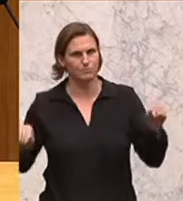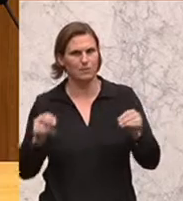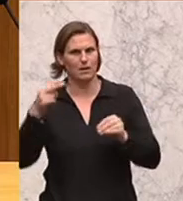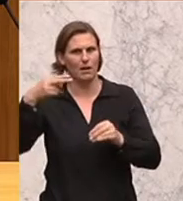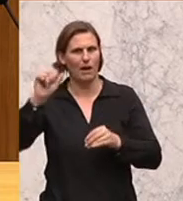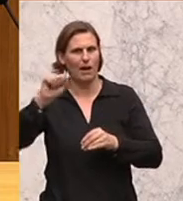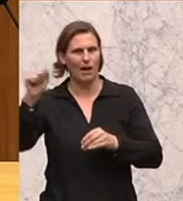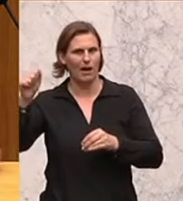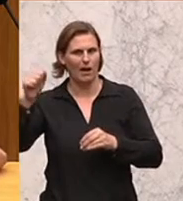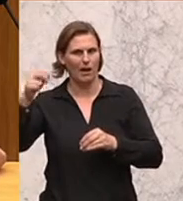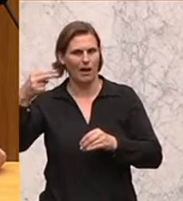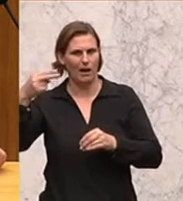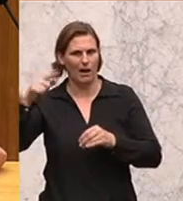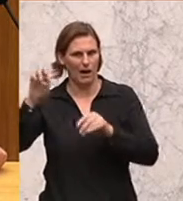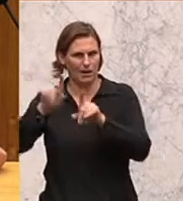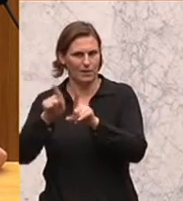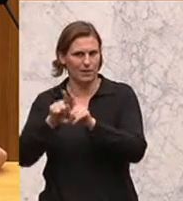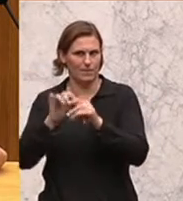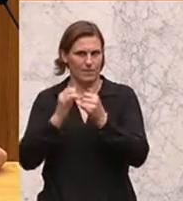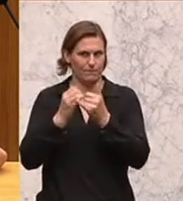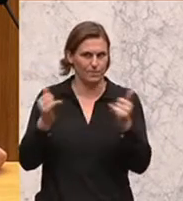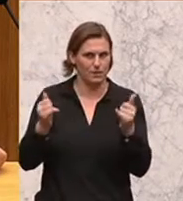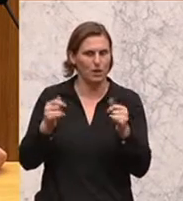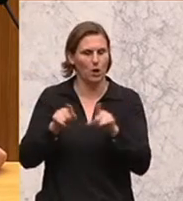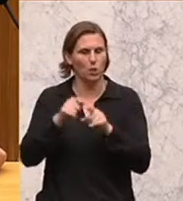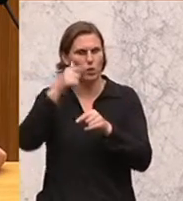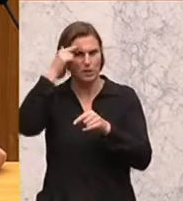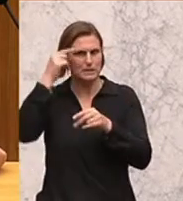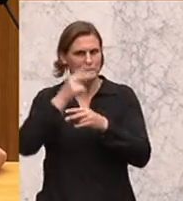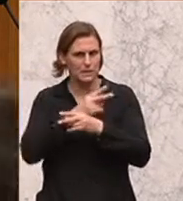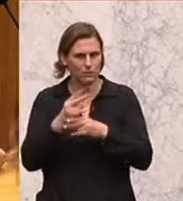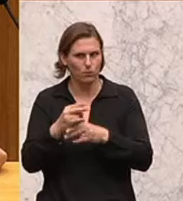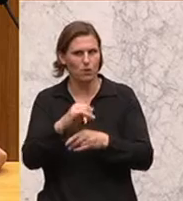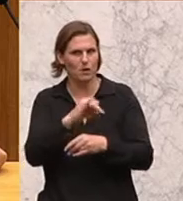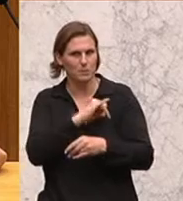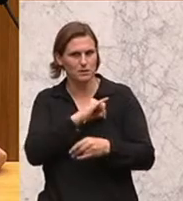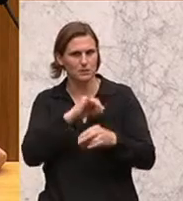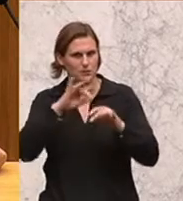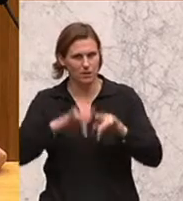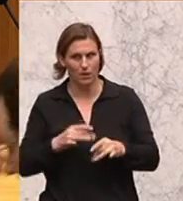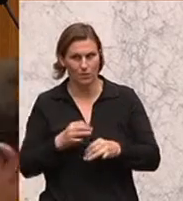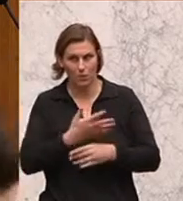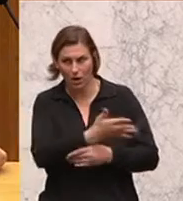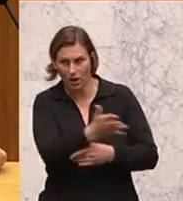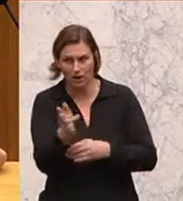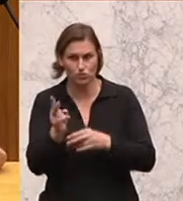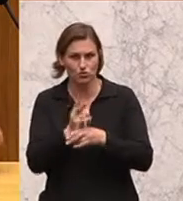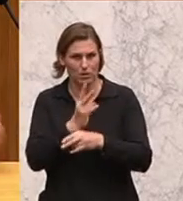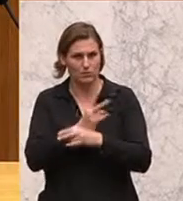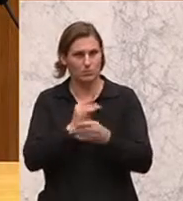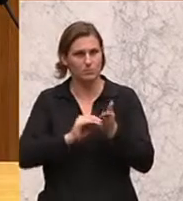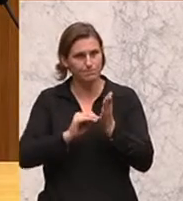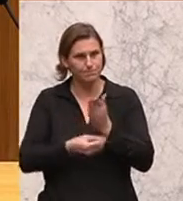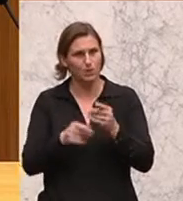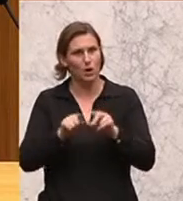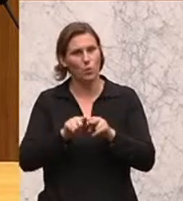Dieses Übereinkommen ist auch sinnvoll, aber es sollte in unserem Interesse sein, dass dieses Übereinkommen nur für Staaten gilt, wo auch eine